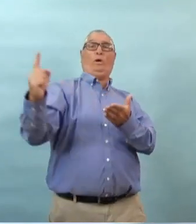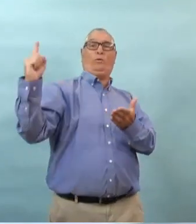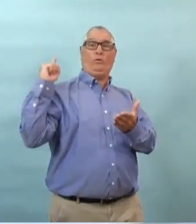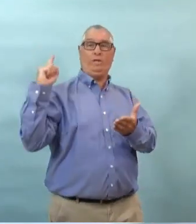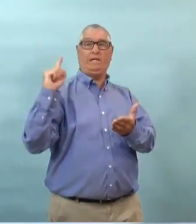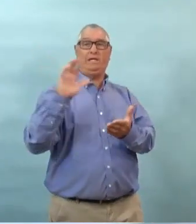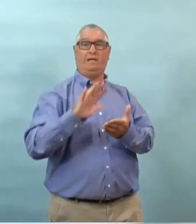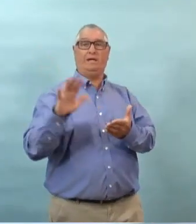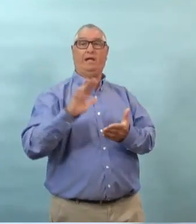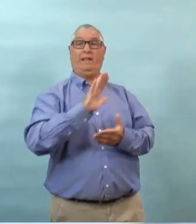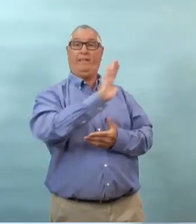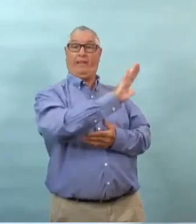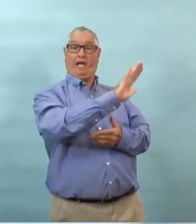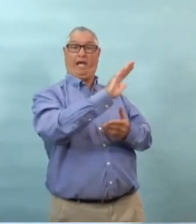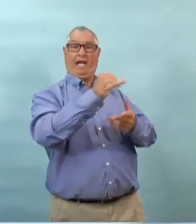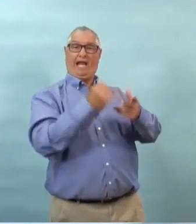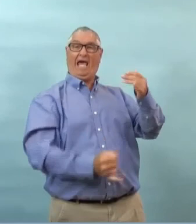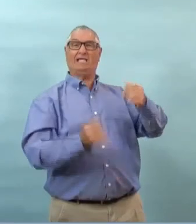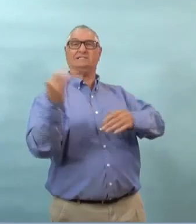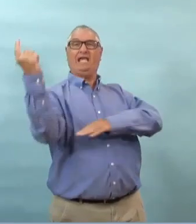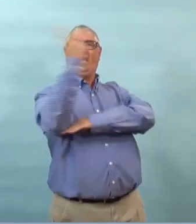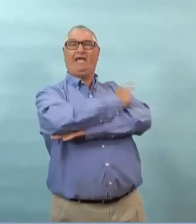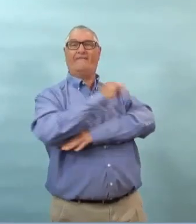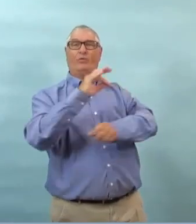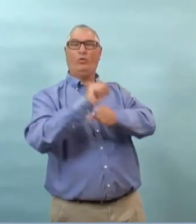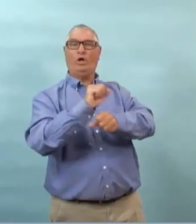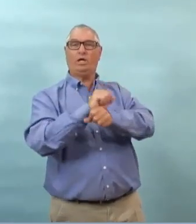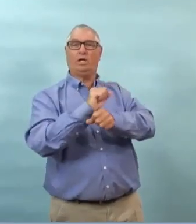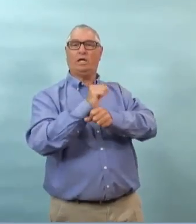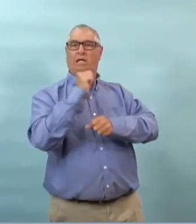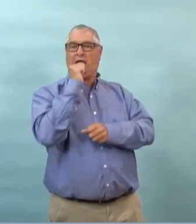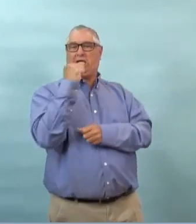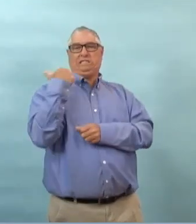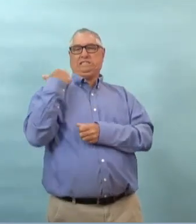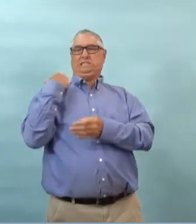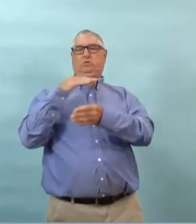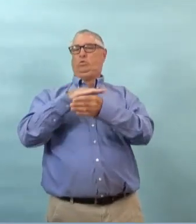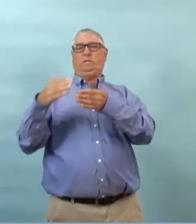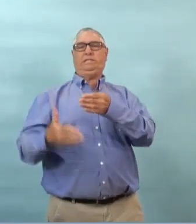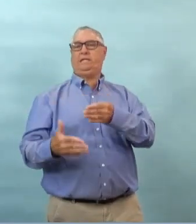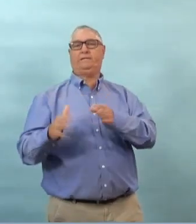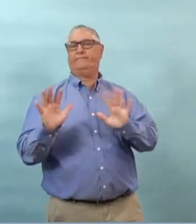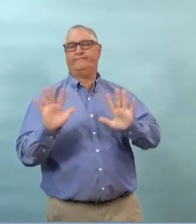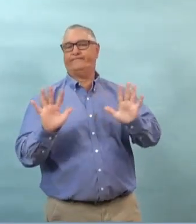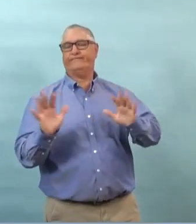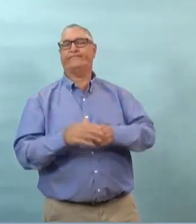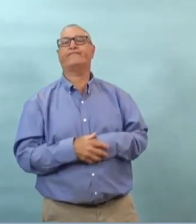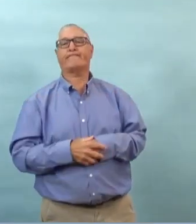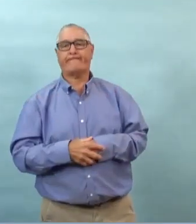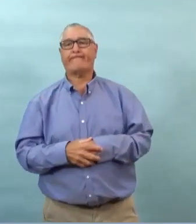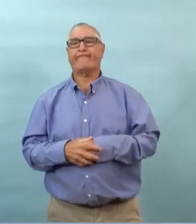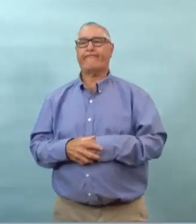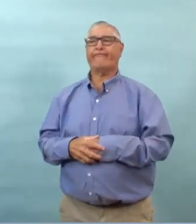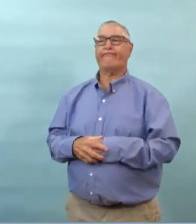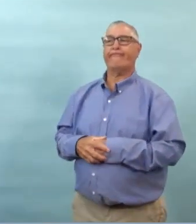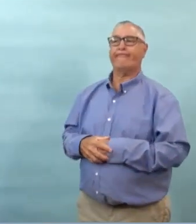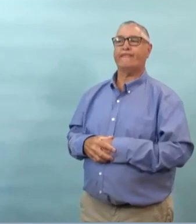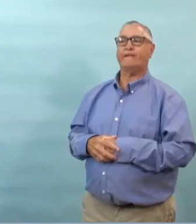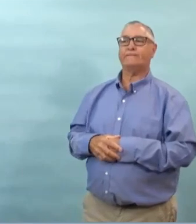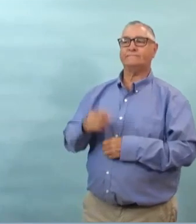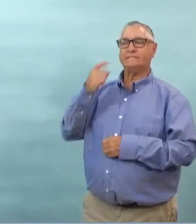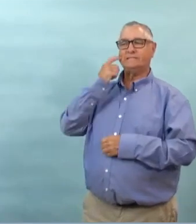crois que le dernier jour de travail de cette personne avait été une semaine avant la fin de semaine donc c'est pas quelque chose qui est